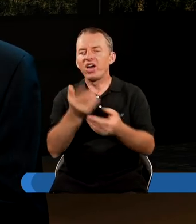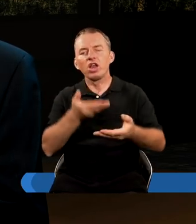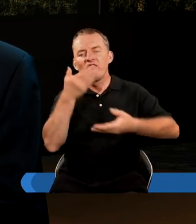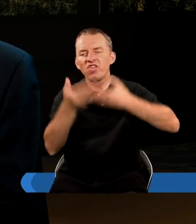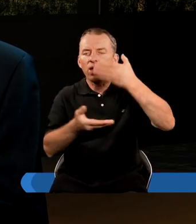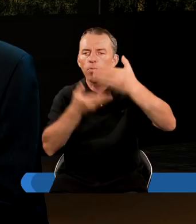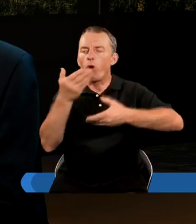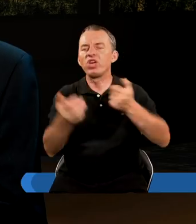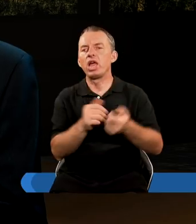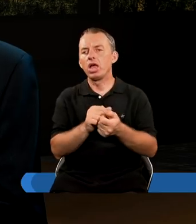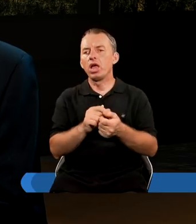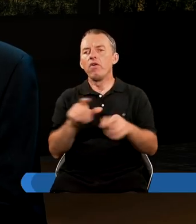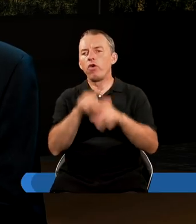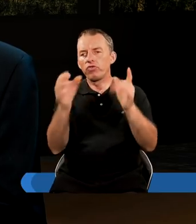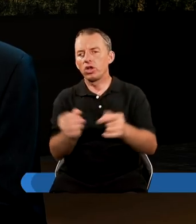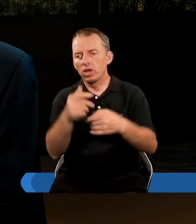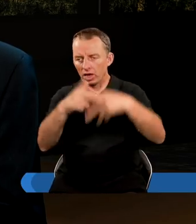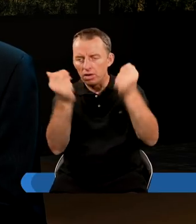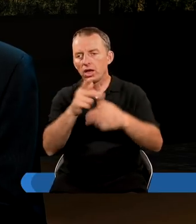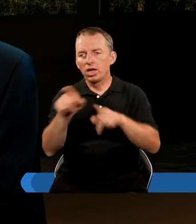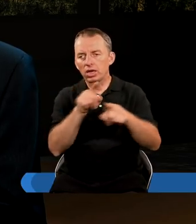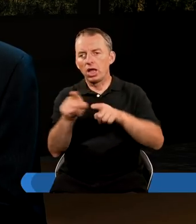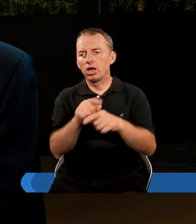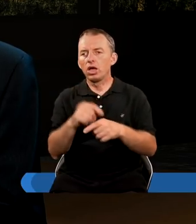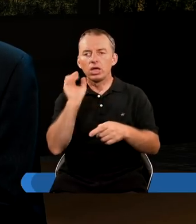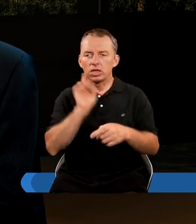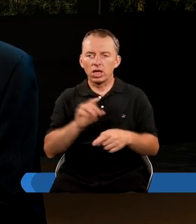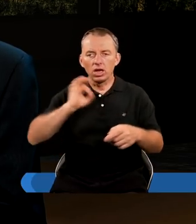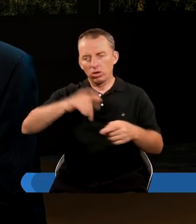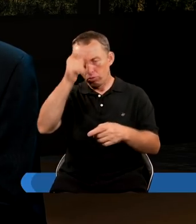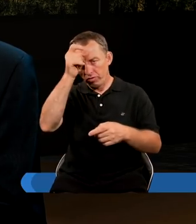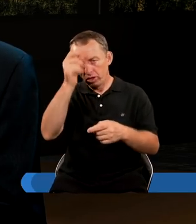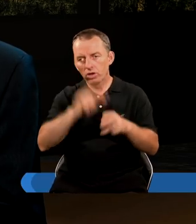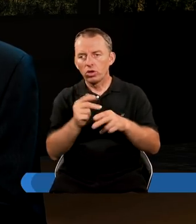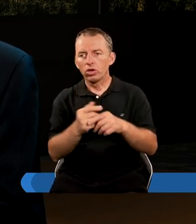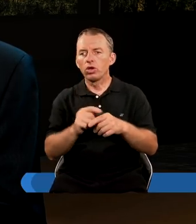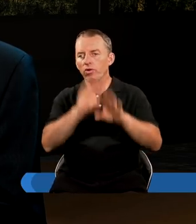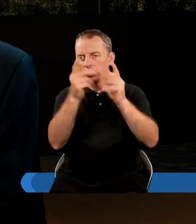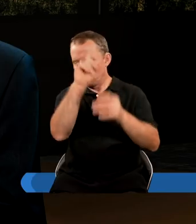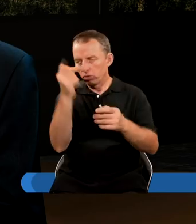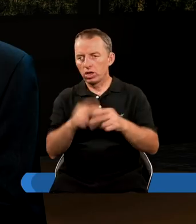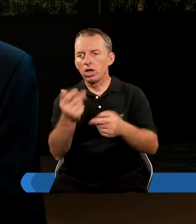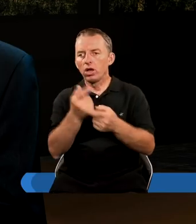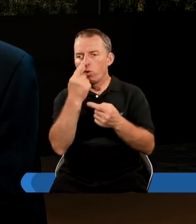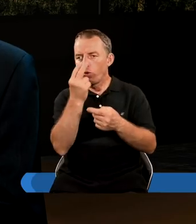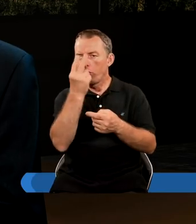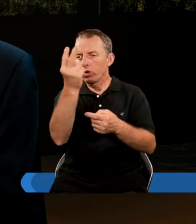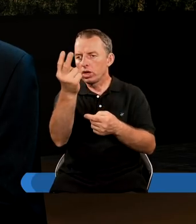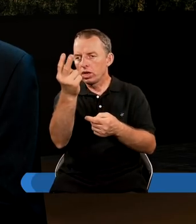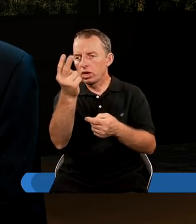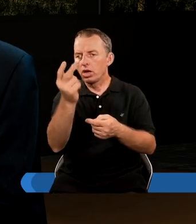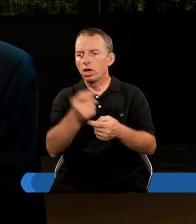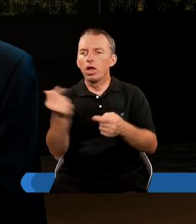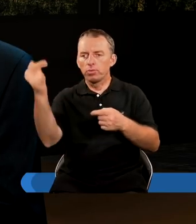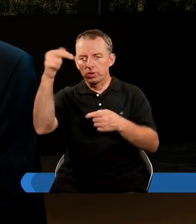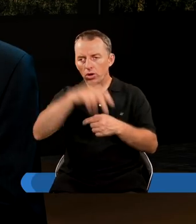wymowny. Wówczas ukaże się na niebie znak Syna Człowieczego. Wtedy będą lamentować wszystkie ludy na ziemi i ujrzą Syna